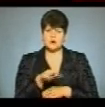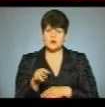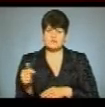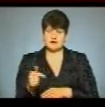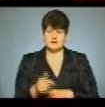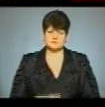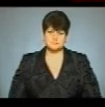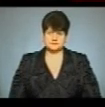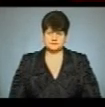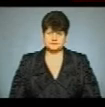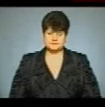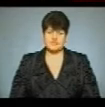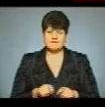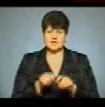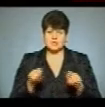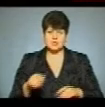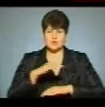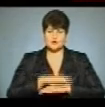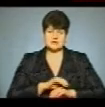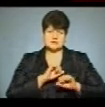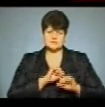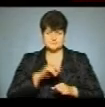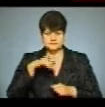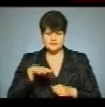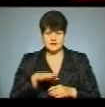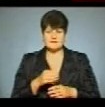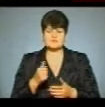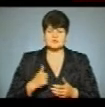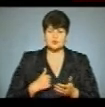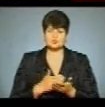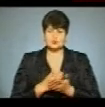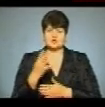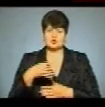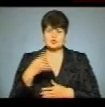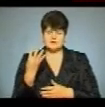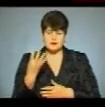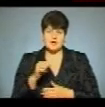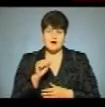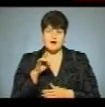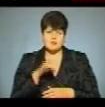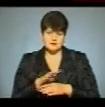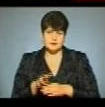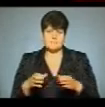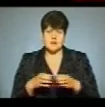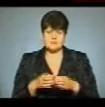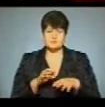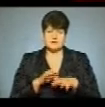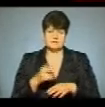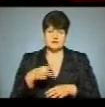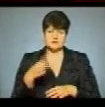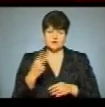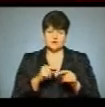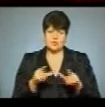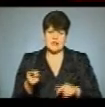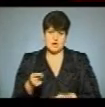Відкритий урок захисту вітчизни з військовослужбовцями 44-ї артбригади провели у 22-й школі Тернополя.